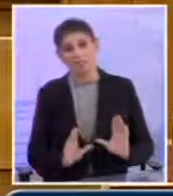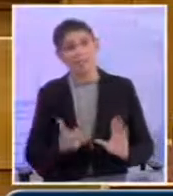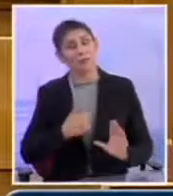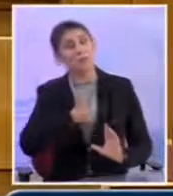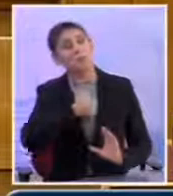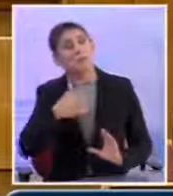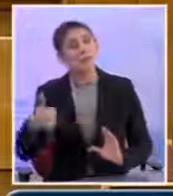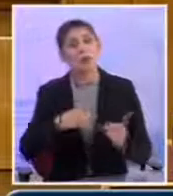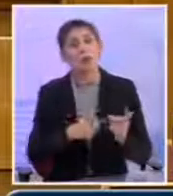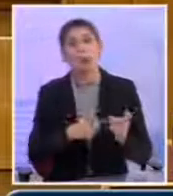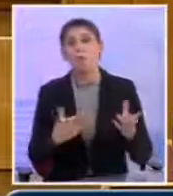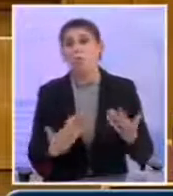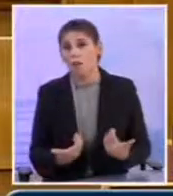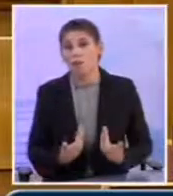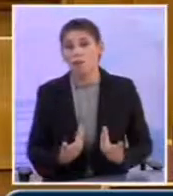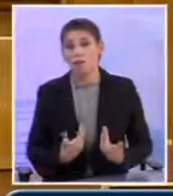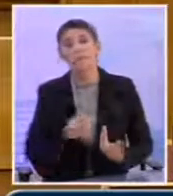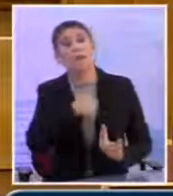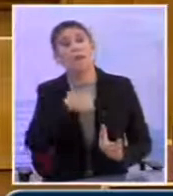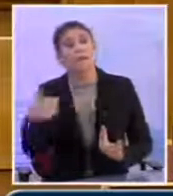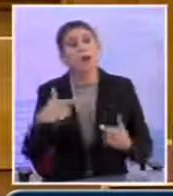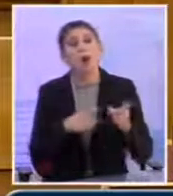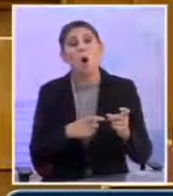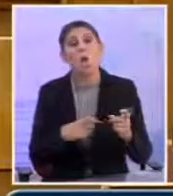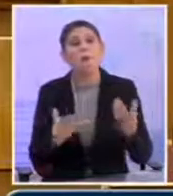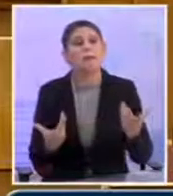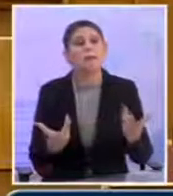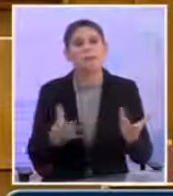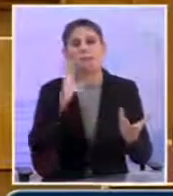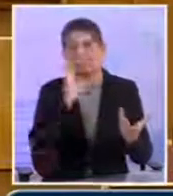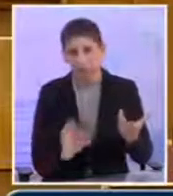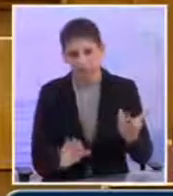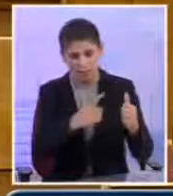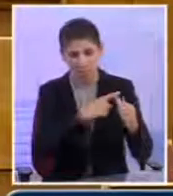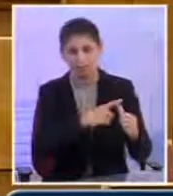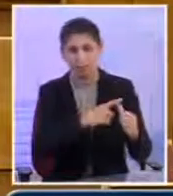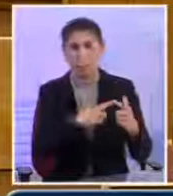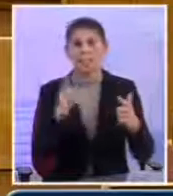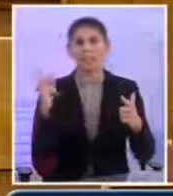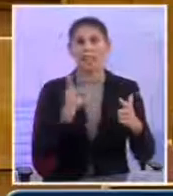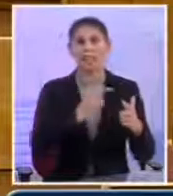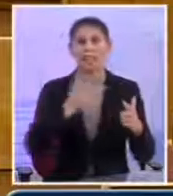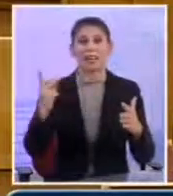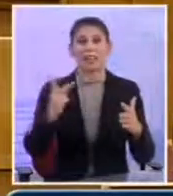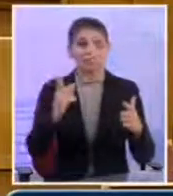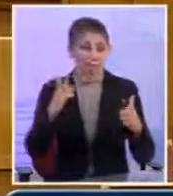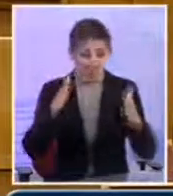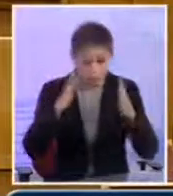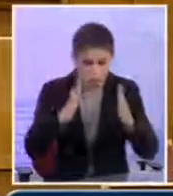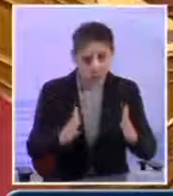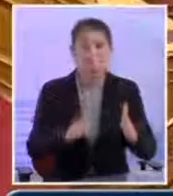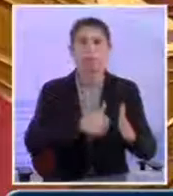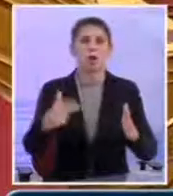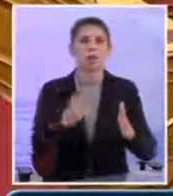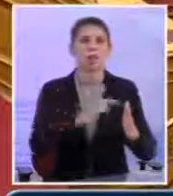μόνα όπλα που έχουμε Τα μόνα μας όπλα Είναι η ειλικρίνεια και η κοινωνική μας περιοριψία Σας ευχαριστώ